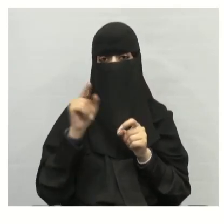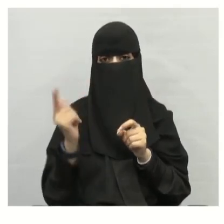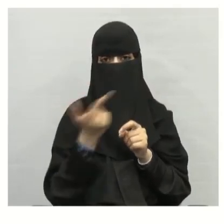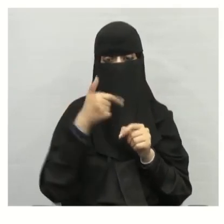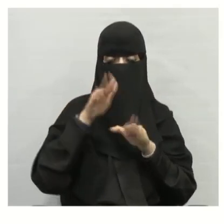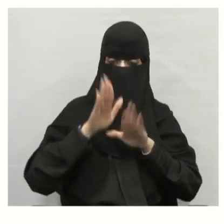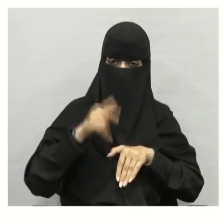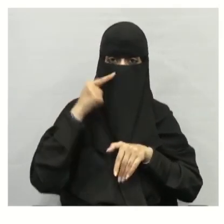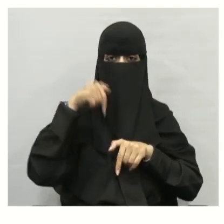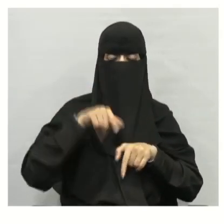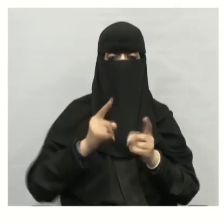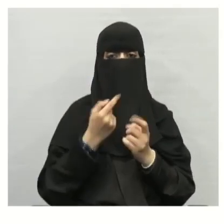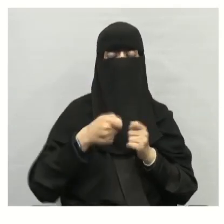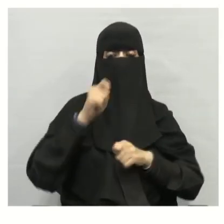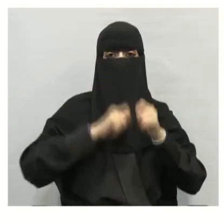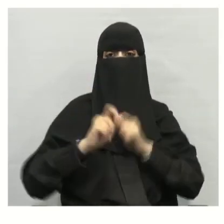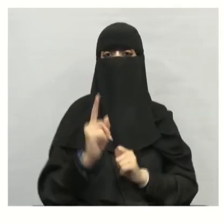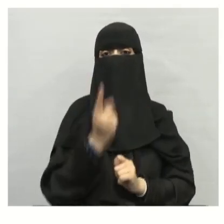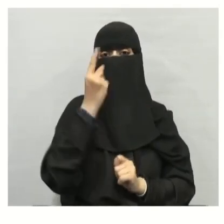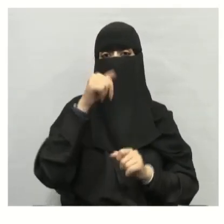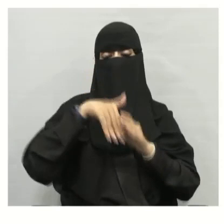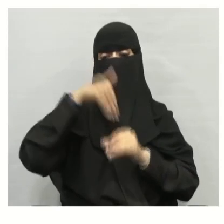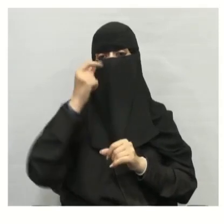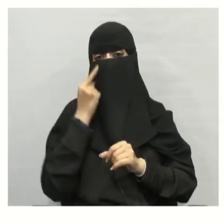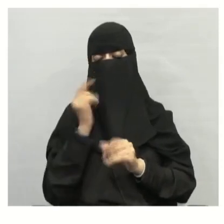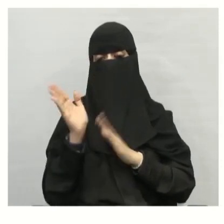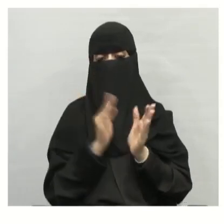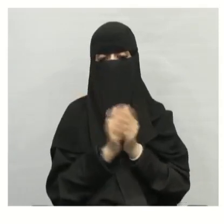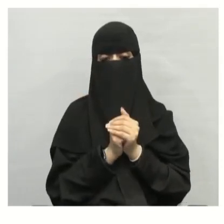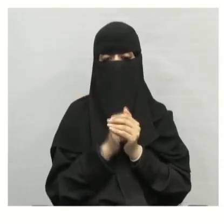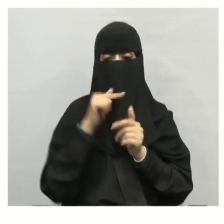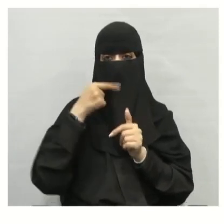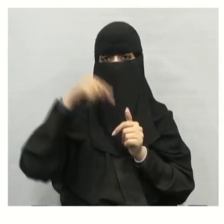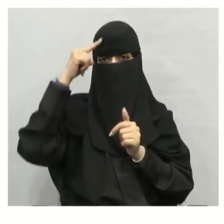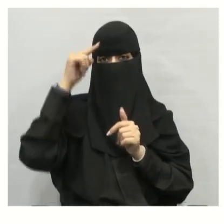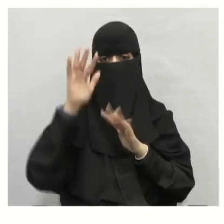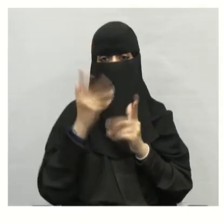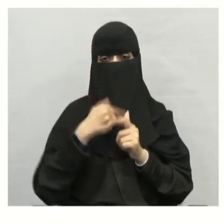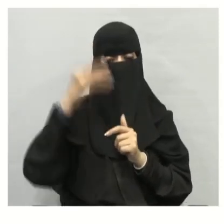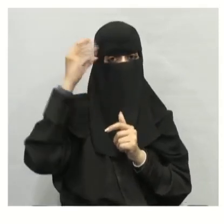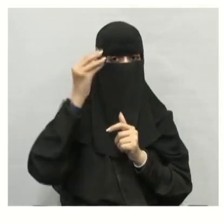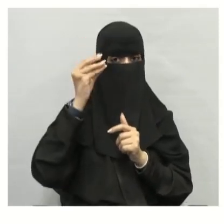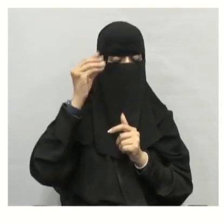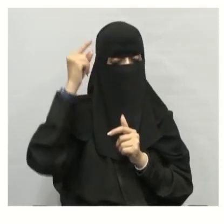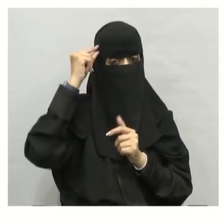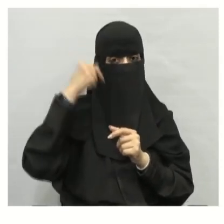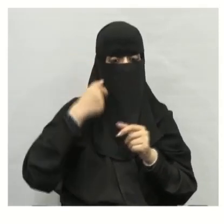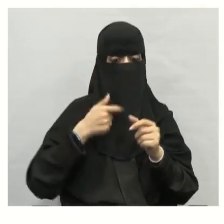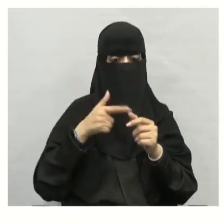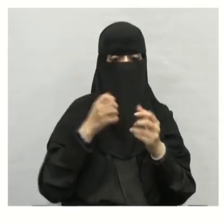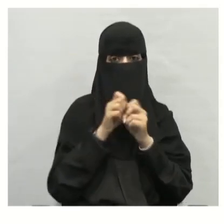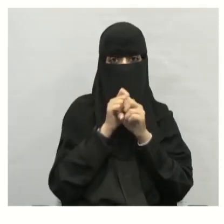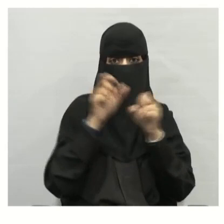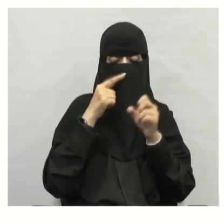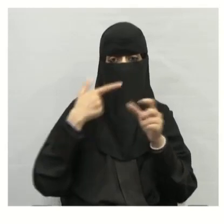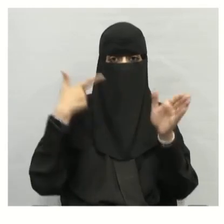التي توجد في الطبيعة وتستخدمها المخلوقات الحية مثل ما نشاهد هنا الفحم، الطاقة النووية،